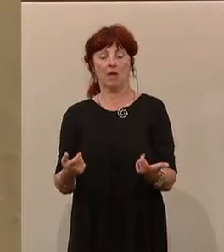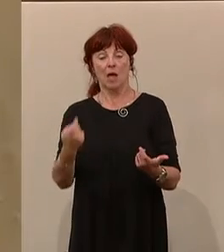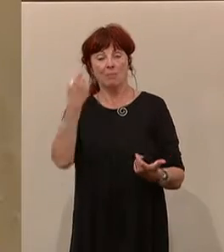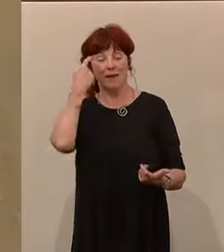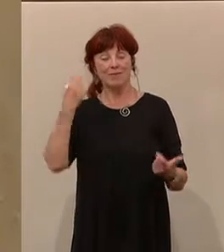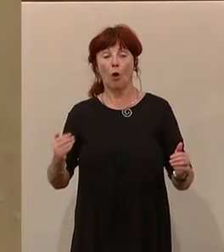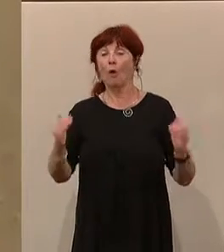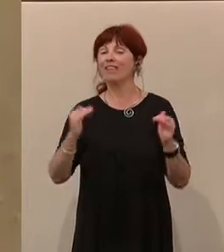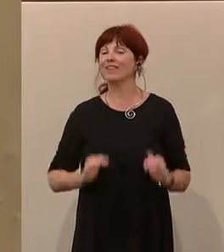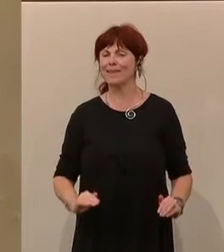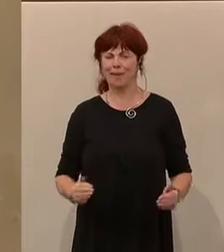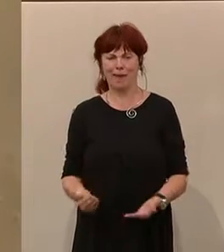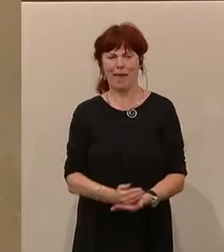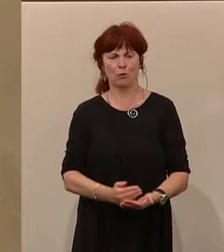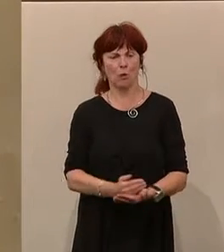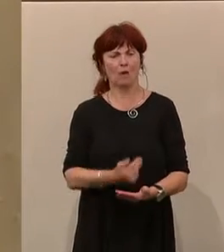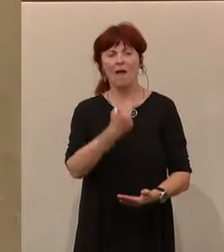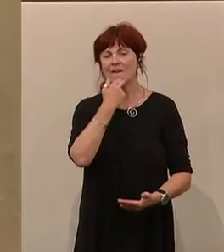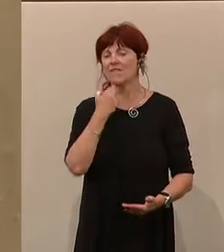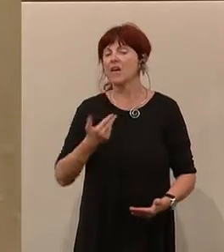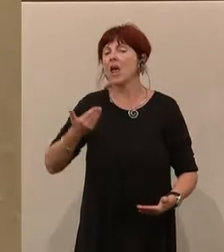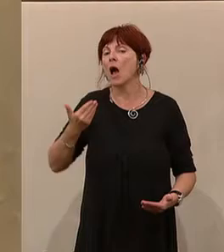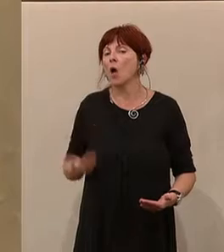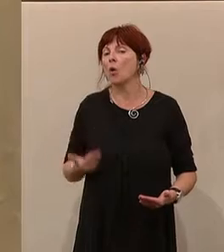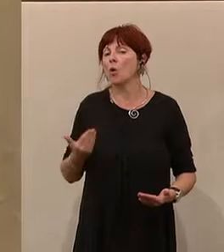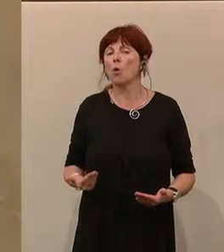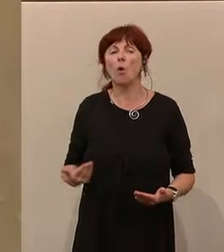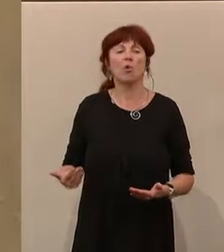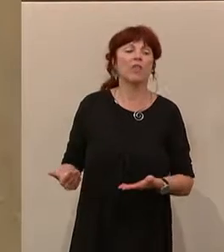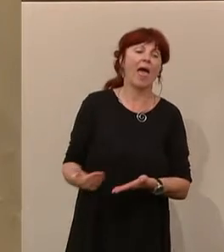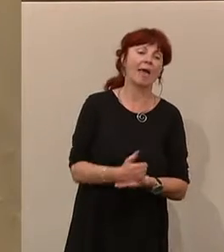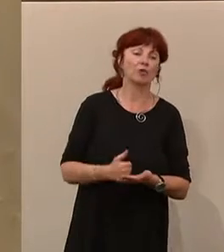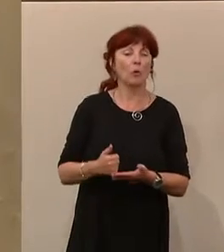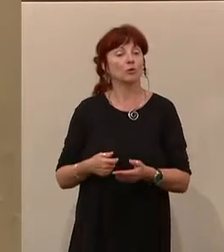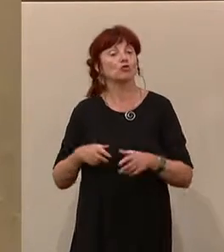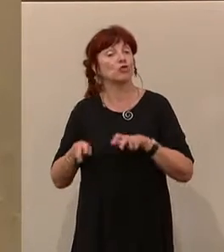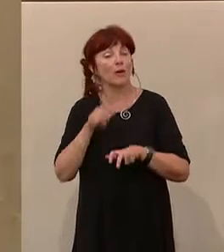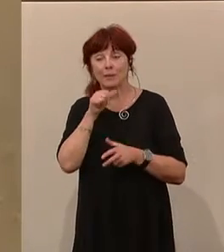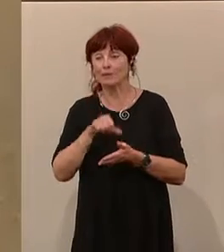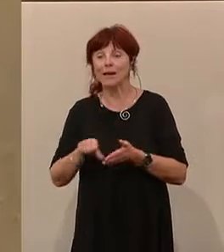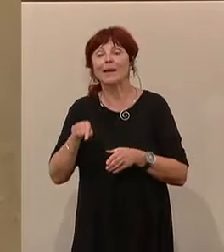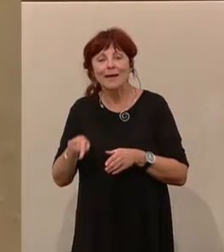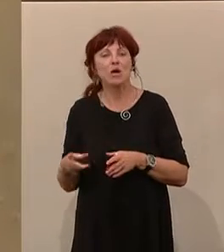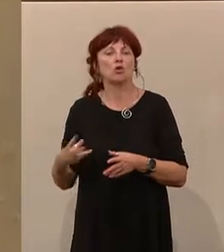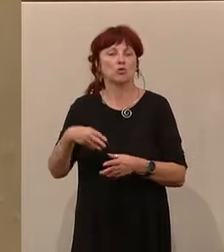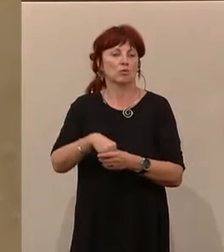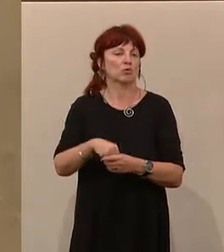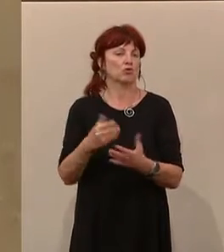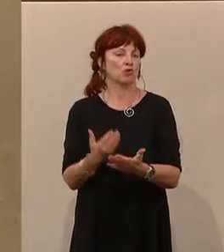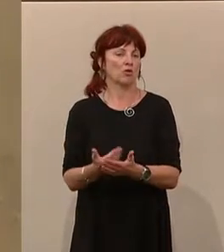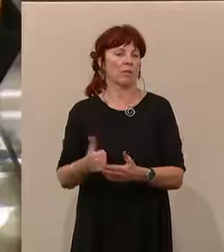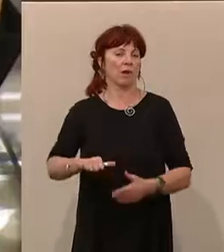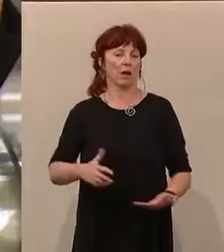niedrigsten Einkommen, diejenigen, die keine Lohn- und Einkommensteuer bezahlen, auch noch gedacht wurde, dass hier 250